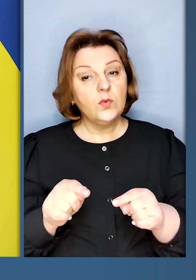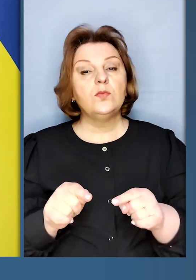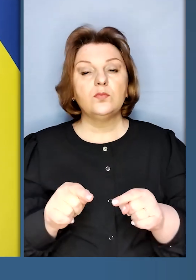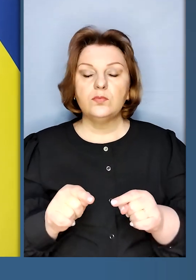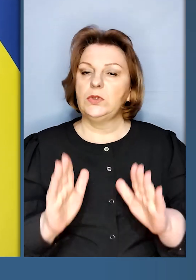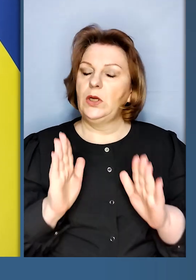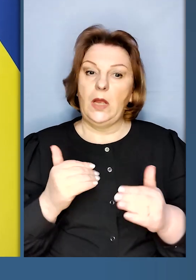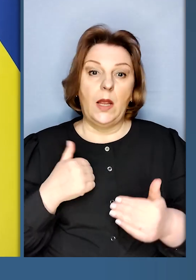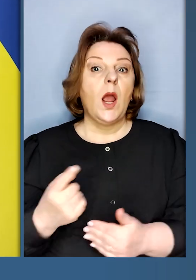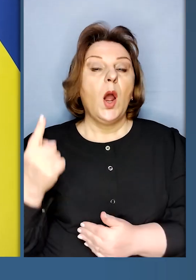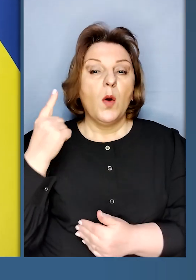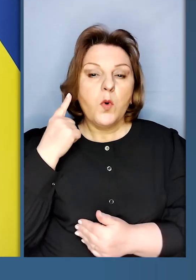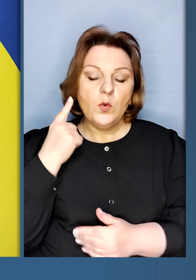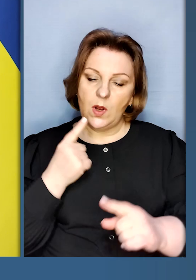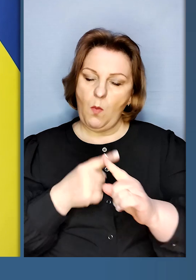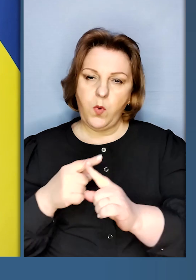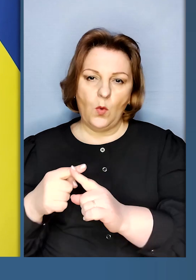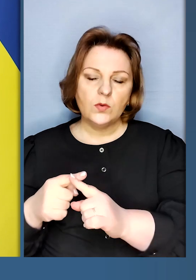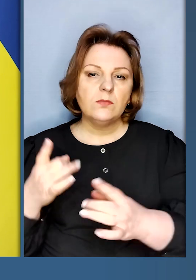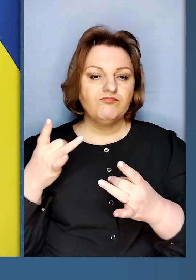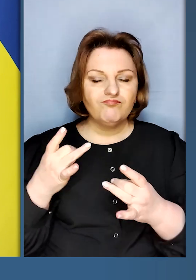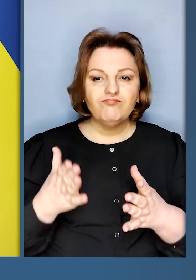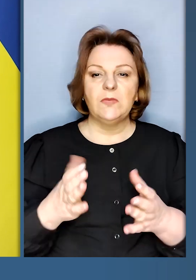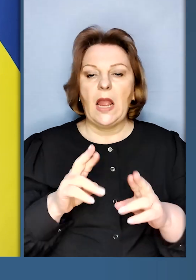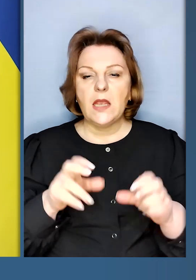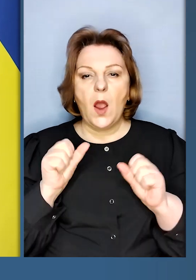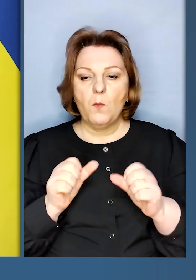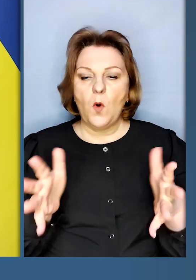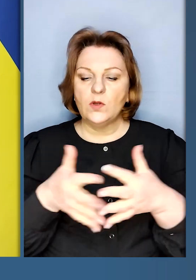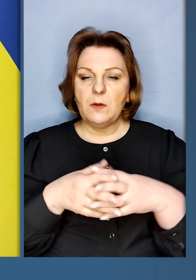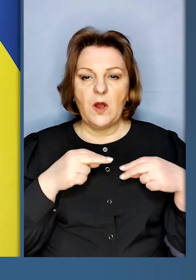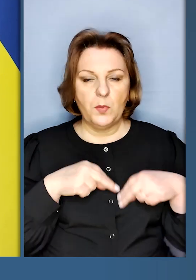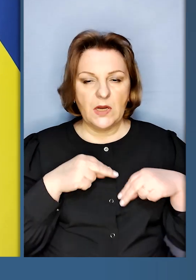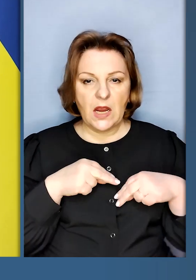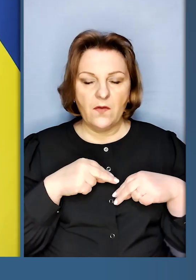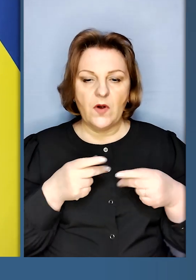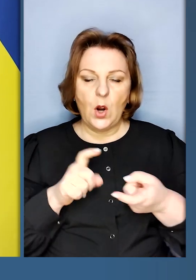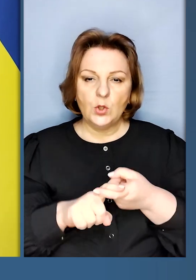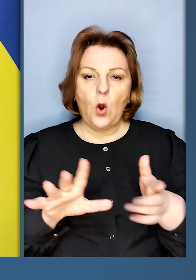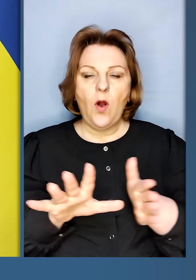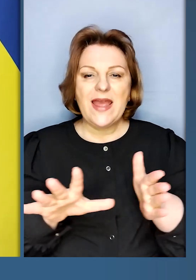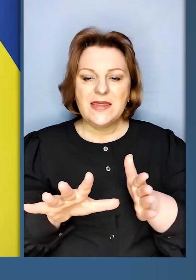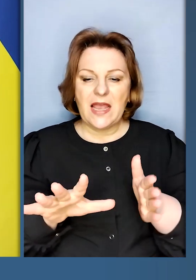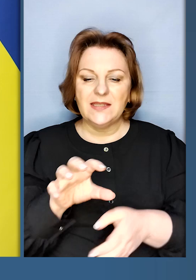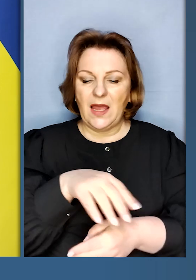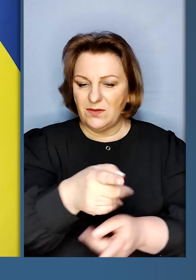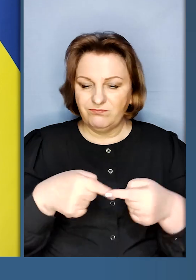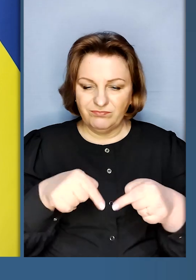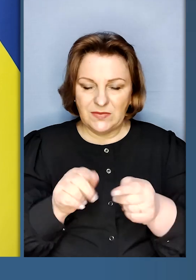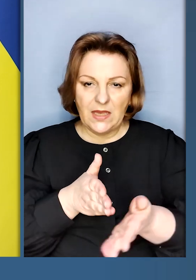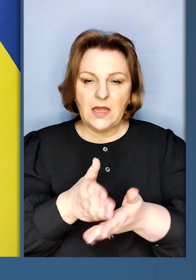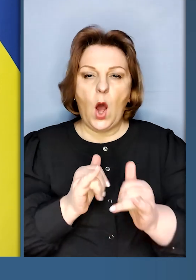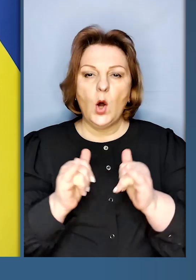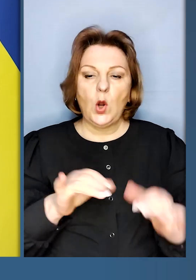тільки я почув позитив, як ми можемо співпрацювати щодо енергетичного сектору, а також